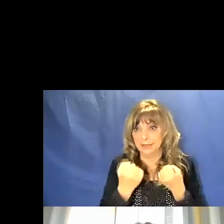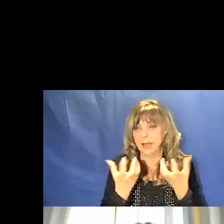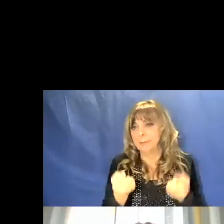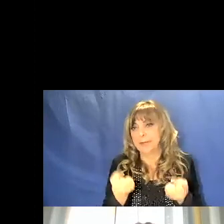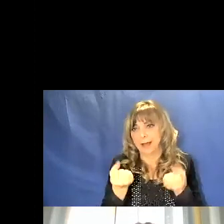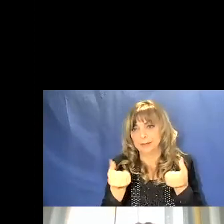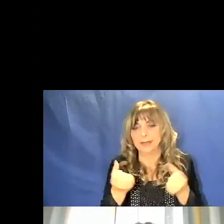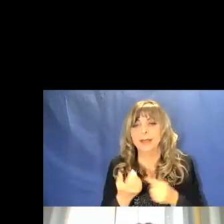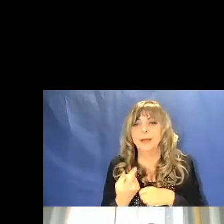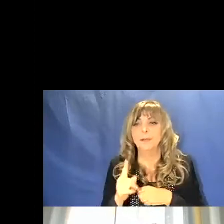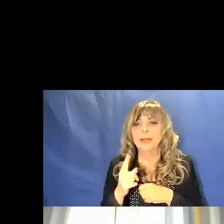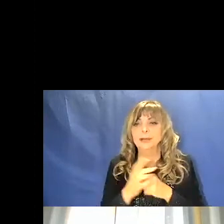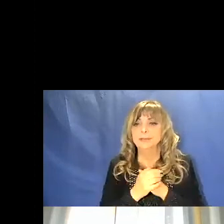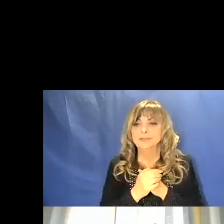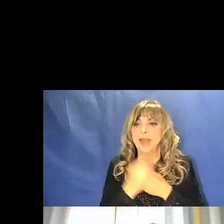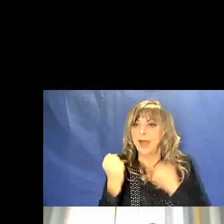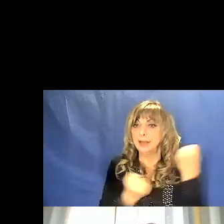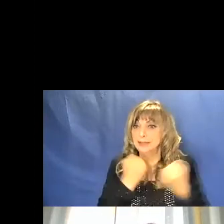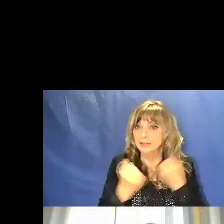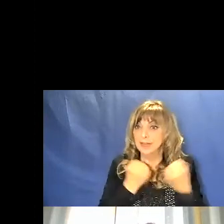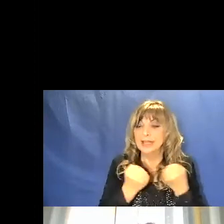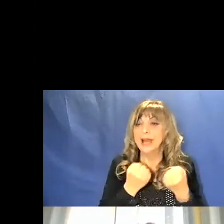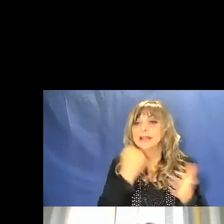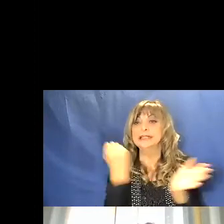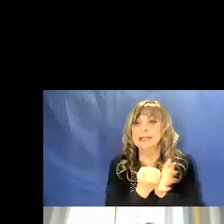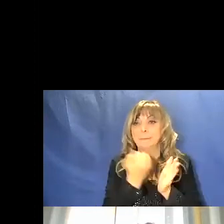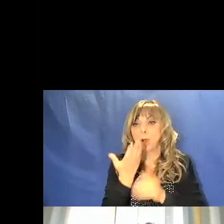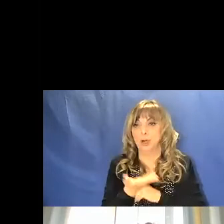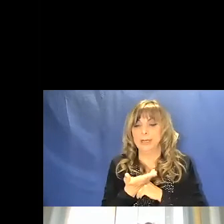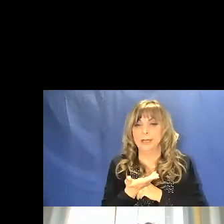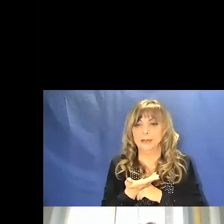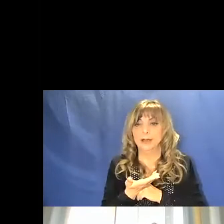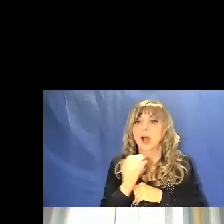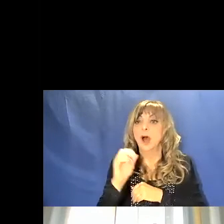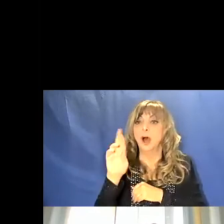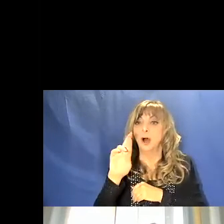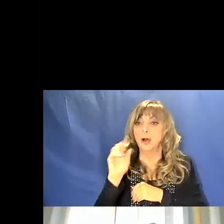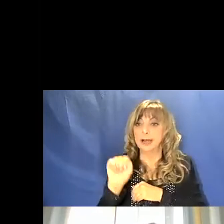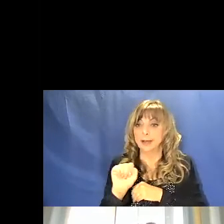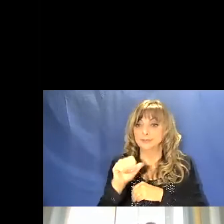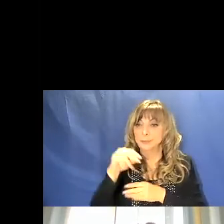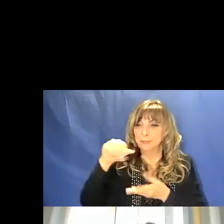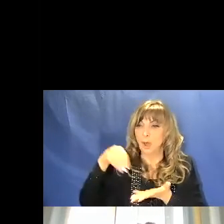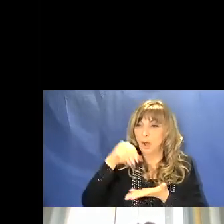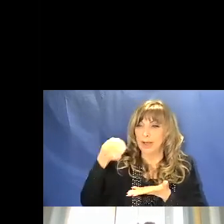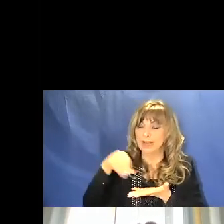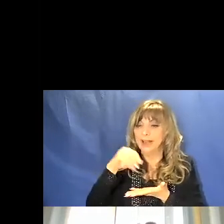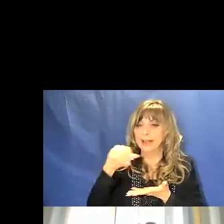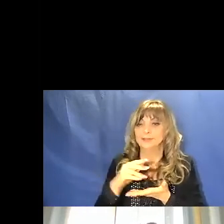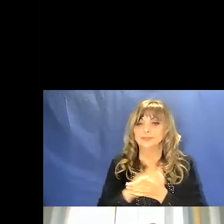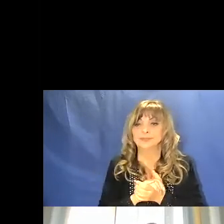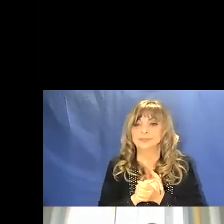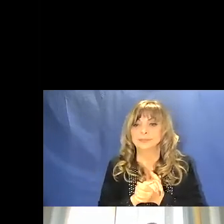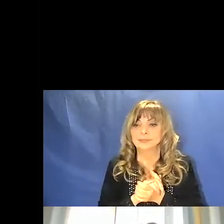sia per attività simboliche. L'ocra infatti è un ottimo